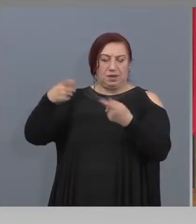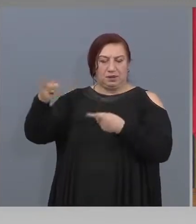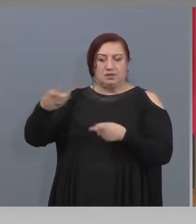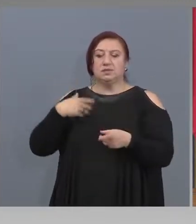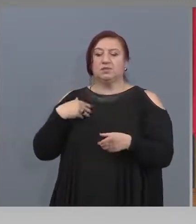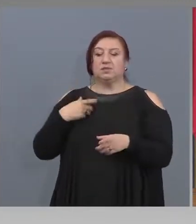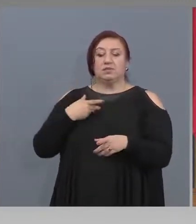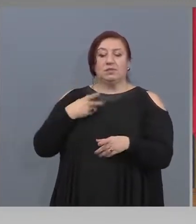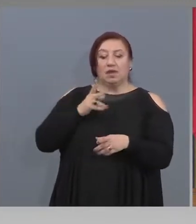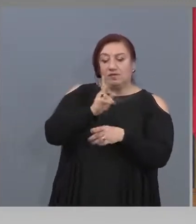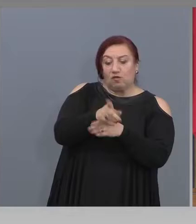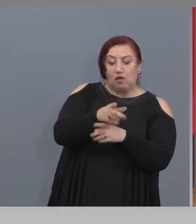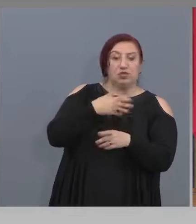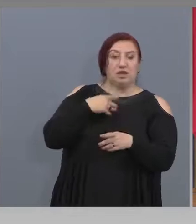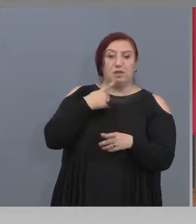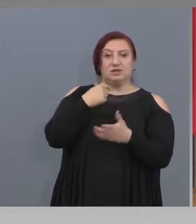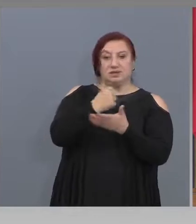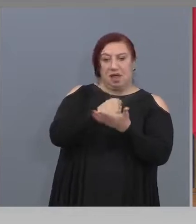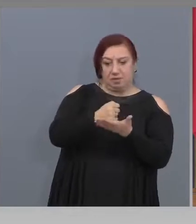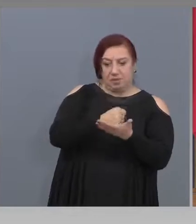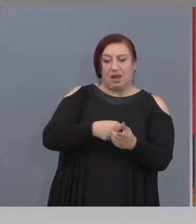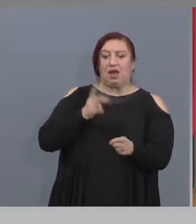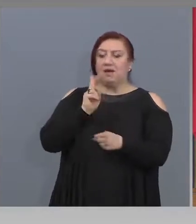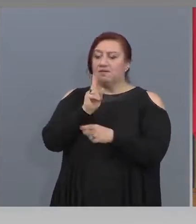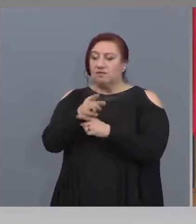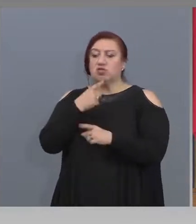банките и това ще работят и кинота.